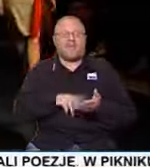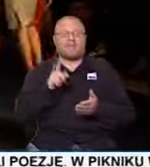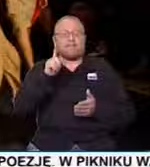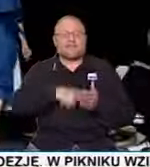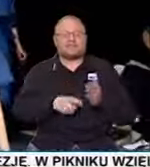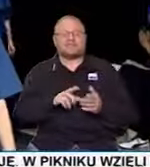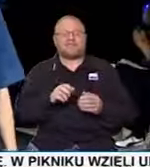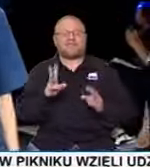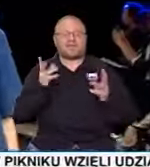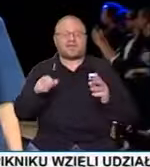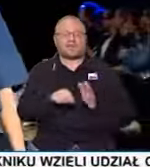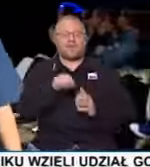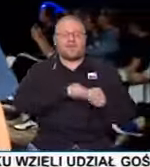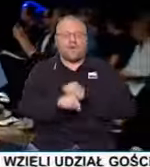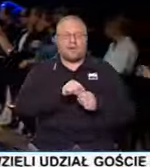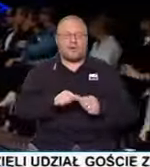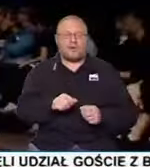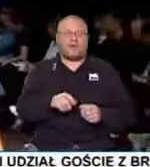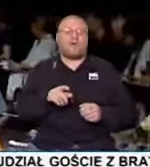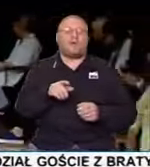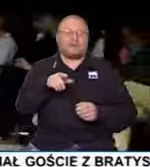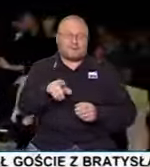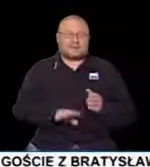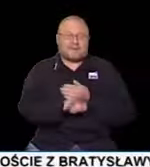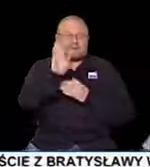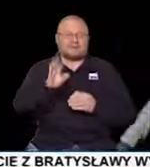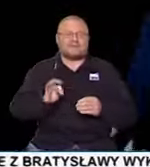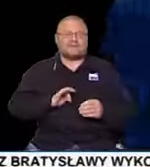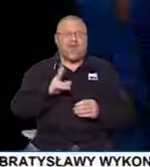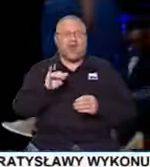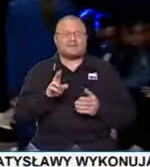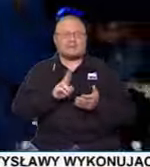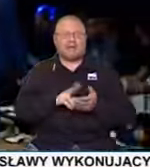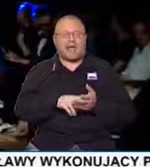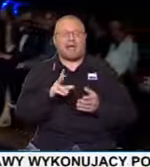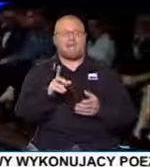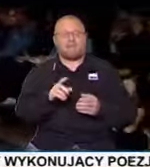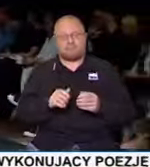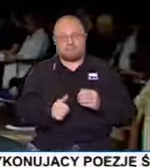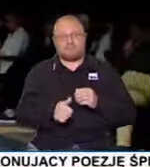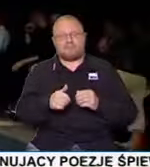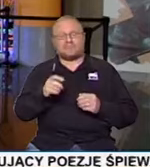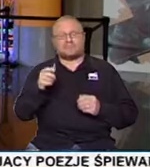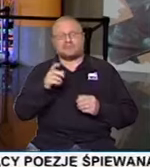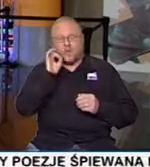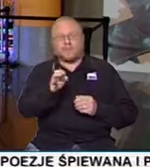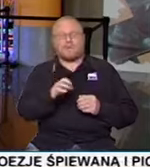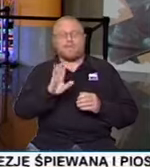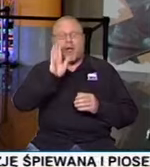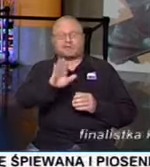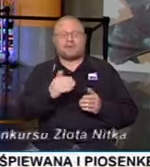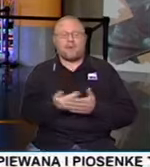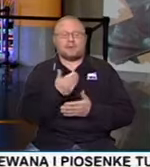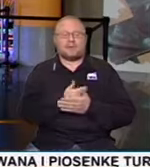warsztaty do Włoch. Udział w konkursie to możliwość zaprezentowania swojej kolekcji na profesjonalnym pokazie mody. Siedzimy tutaj cały dzień od rana do wieczora,